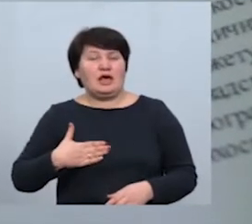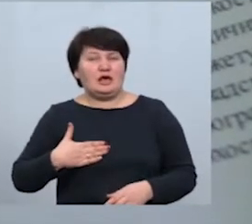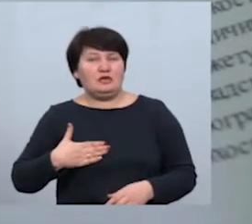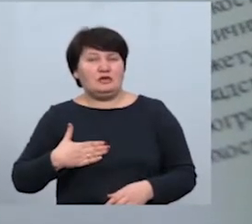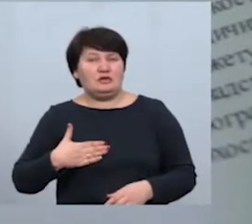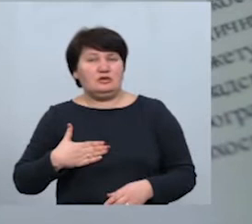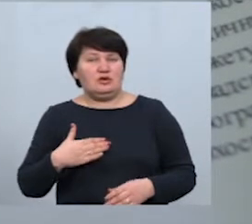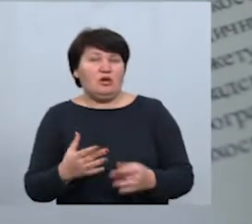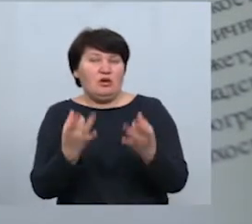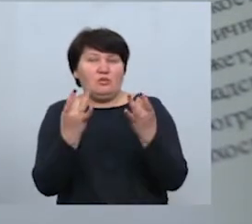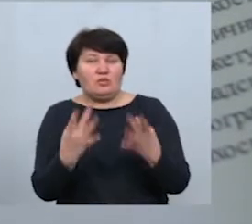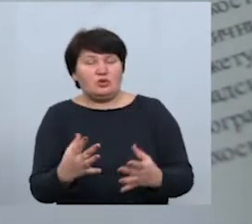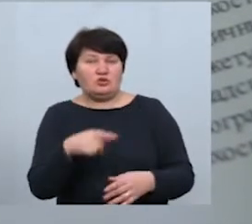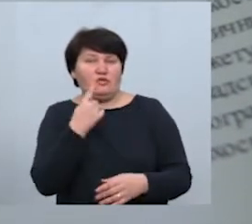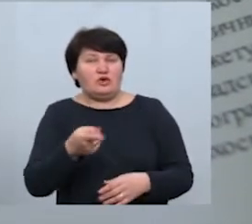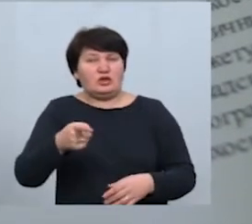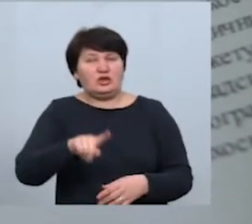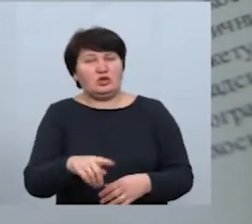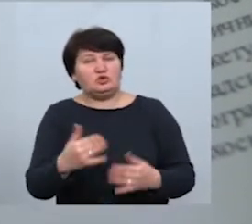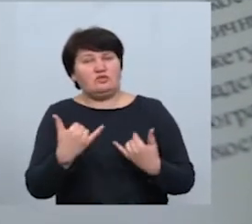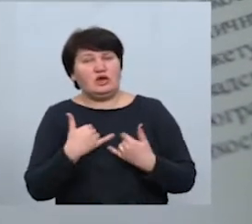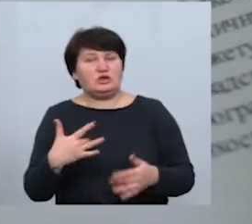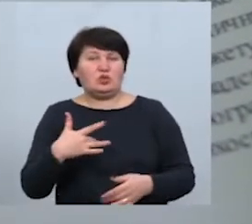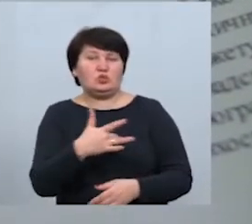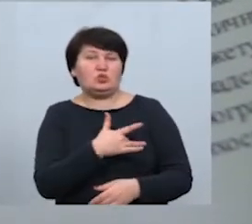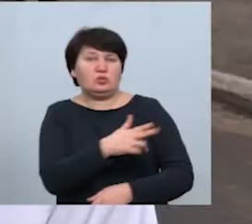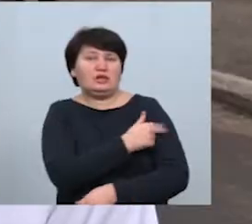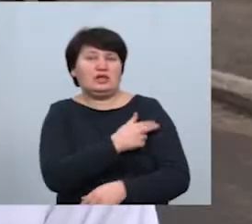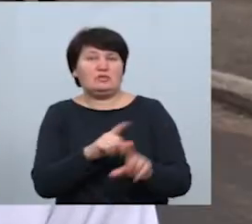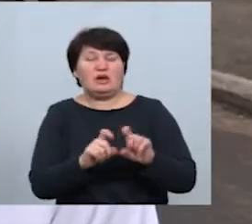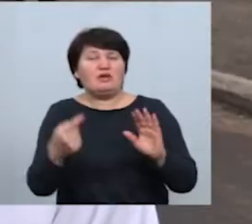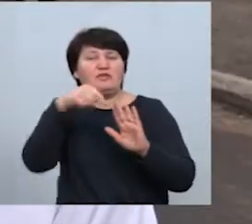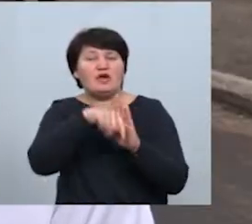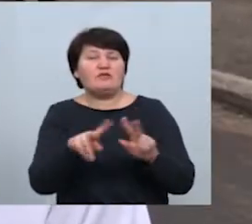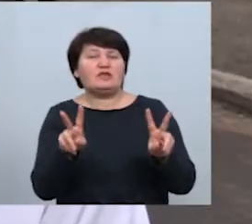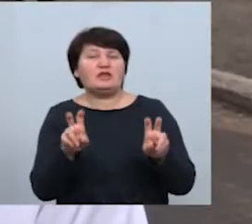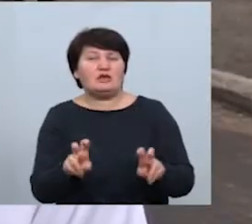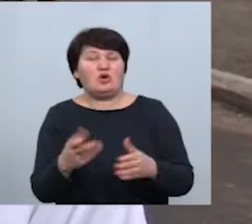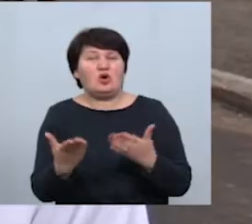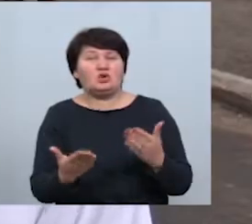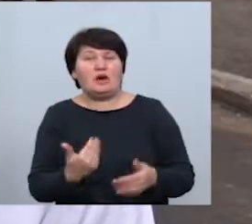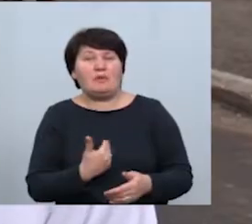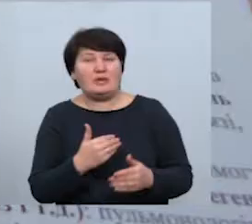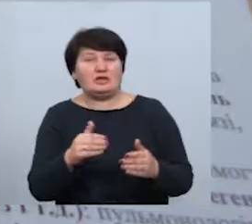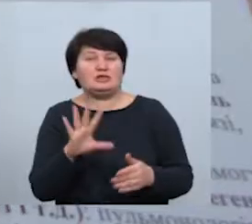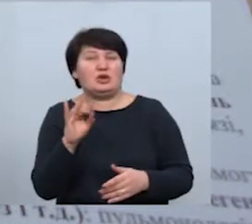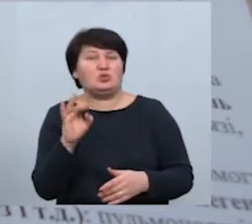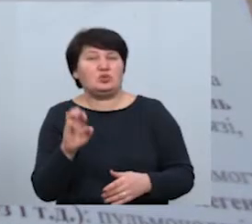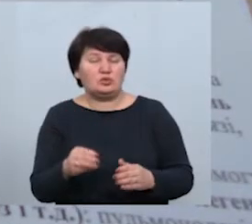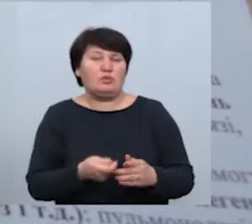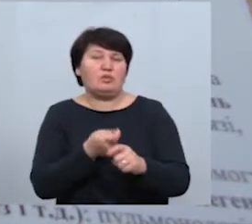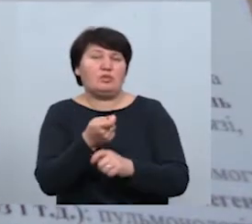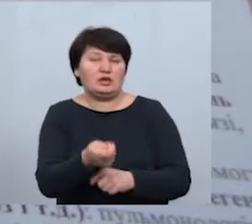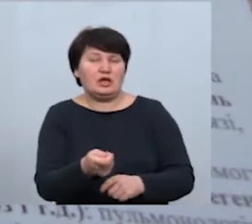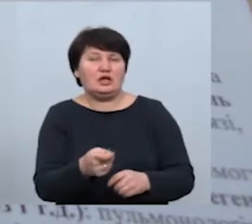просто апелюють тим, що ми є тубдиспансер, не вникаючи в назву, і хоча ми їм і статут свій подали, і все решта. Якщо з 1